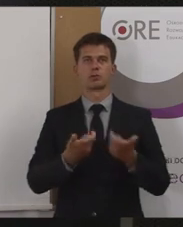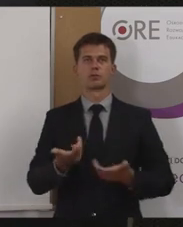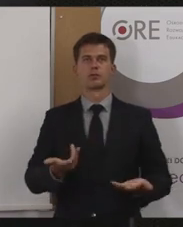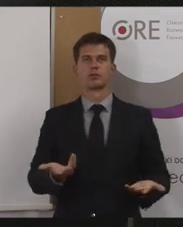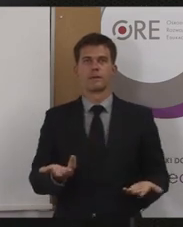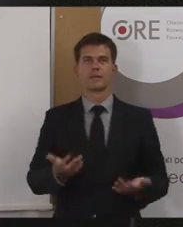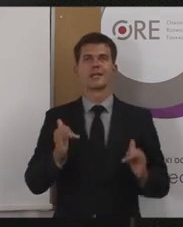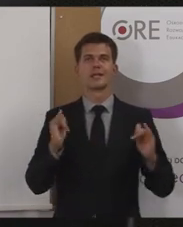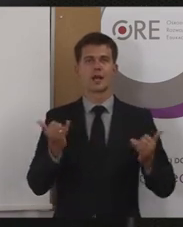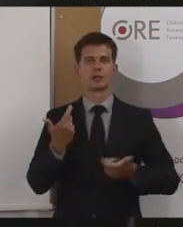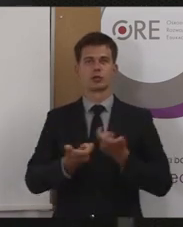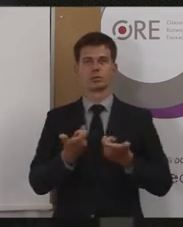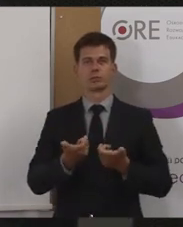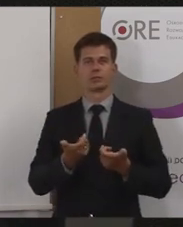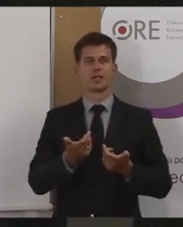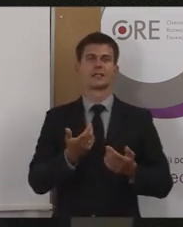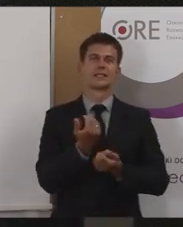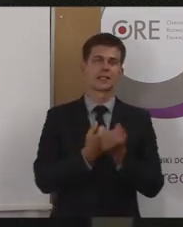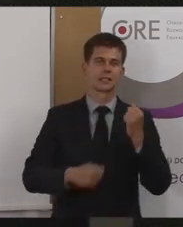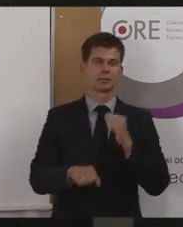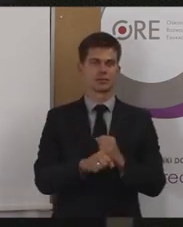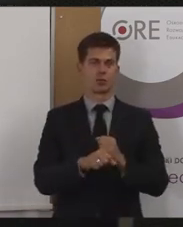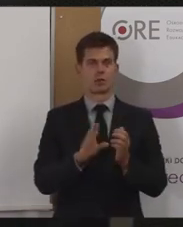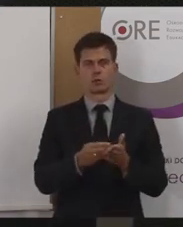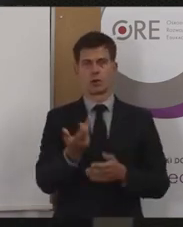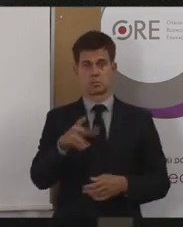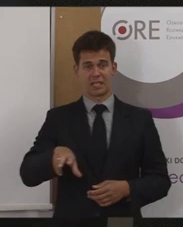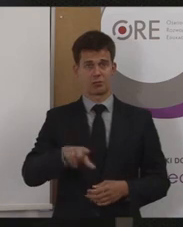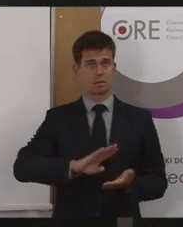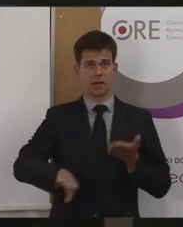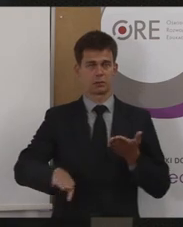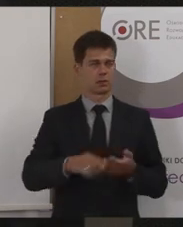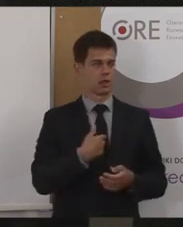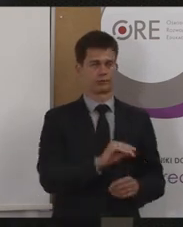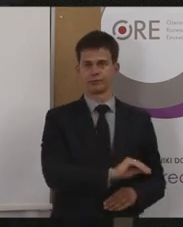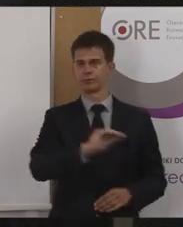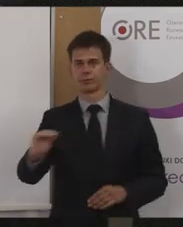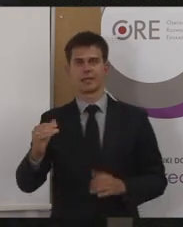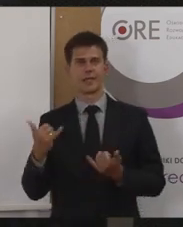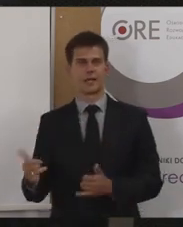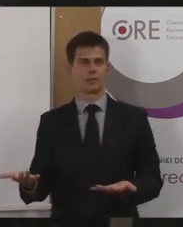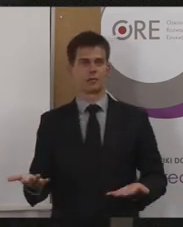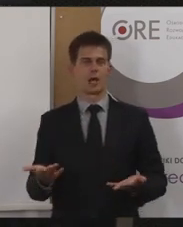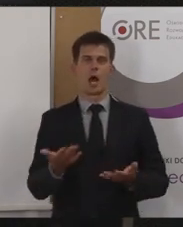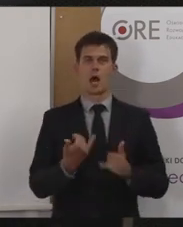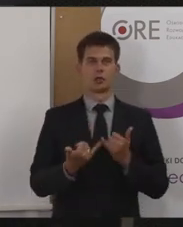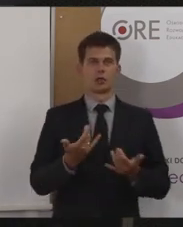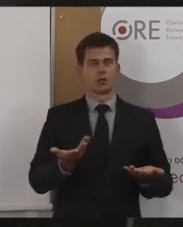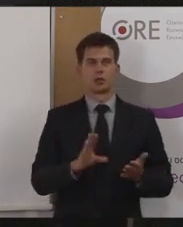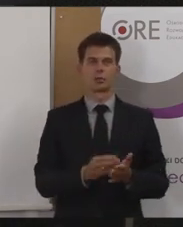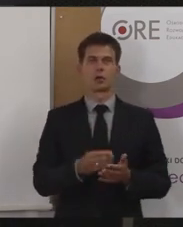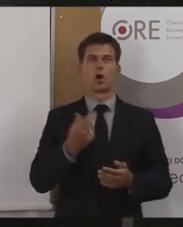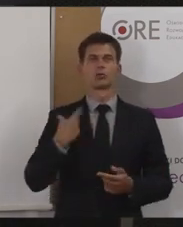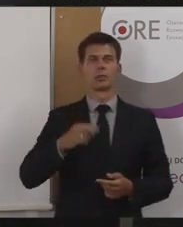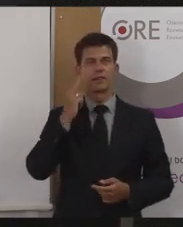jakie ewentualne alternatywne ćwiczenia czy gry można by stworzyć na przykład dla